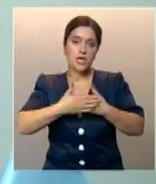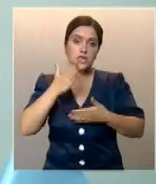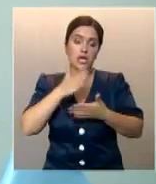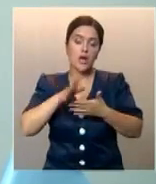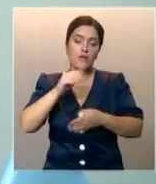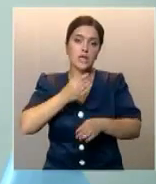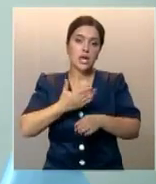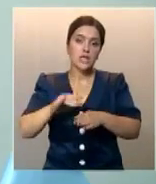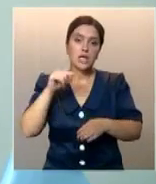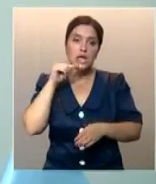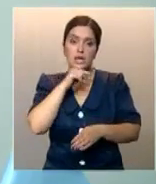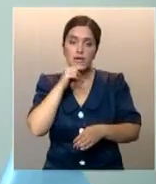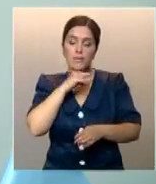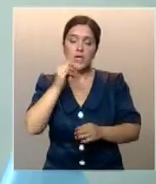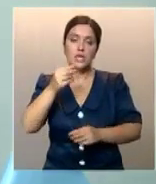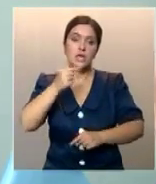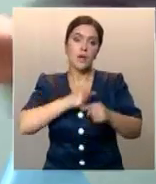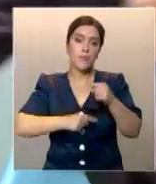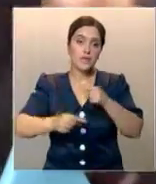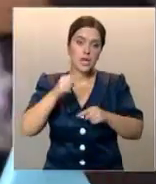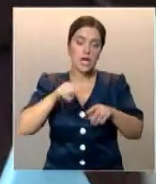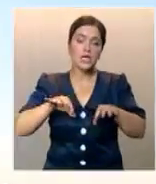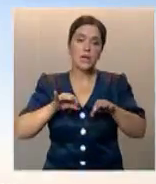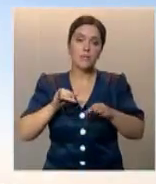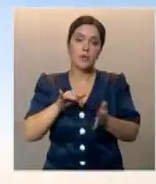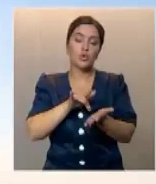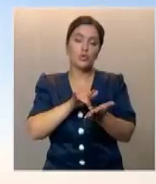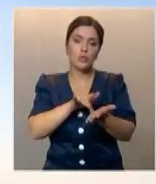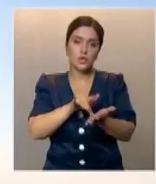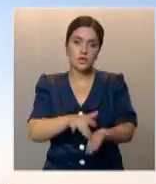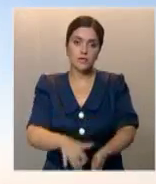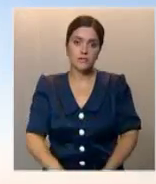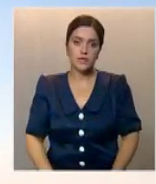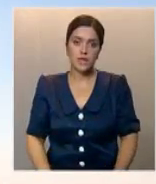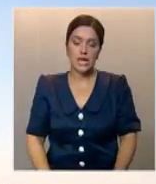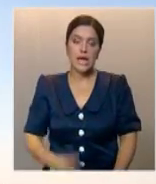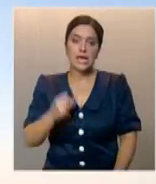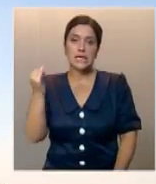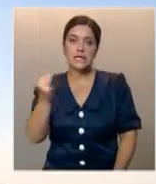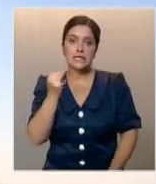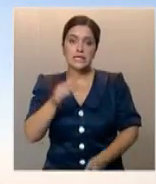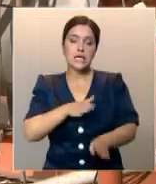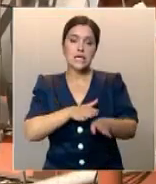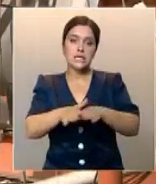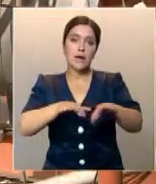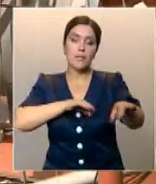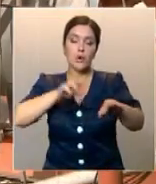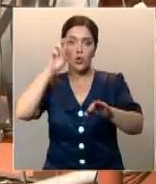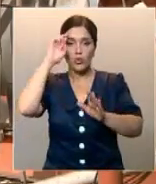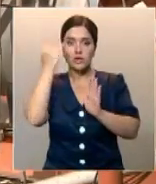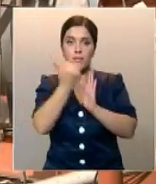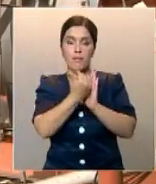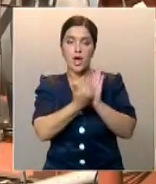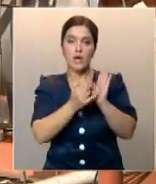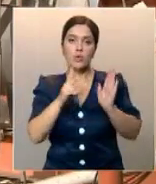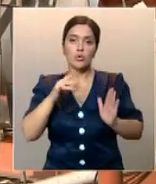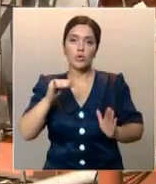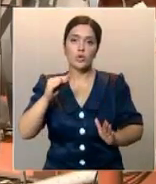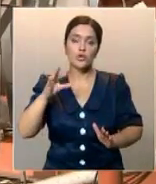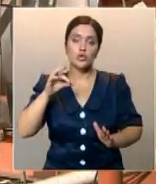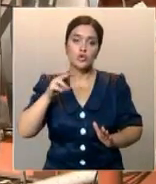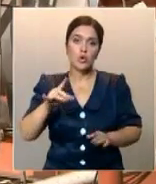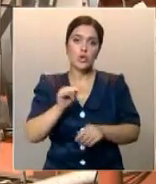отраслях экономики, включая предпринимательство, транспорт и туризм. Интерес к реализации проектов госпрограммы Нарлужол, а также